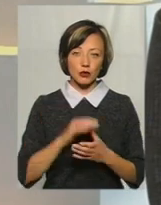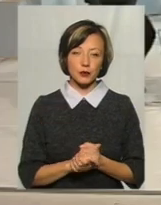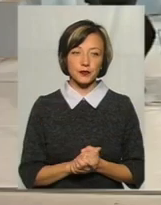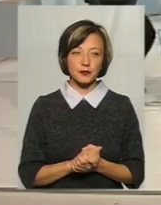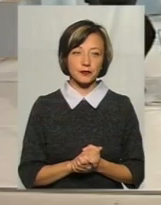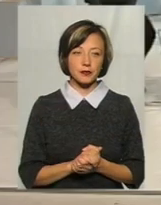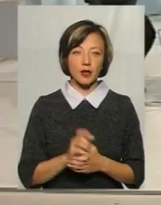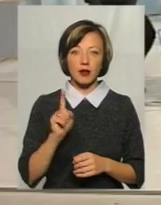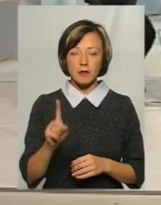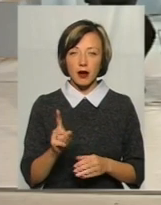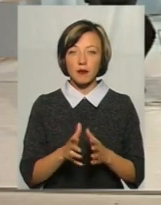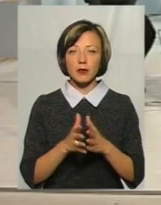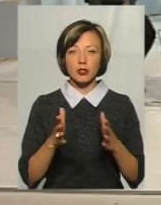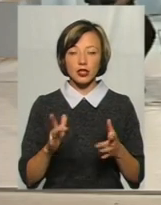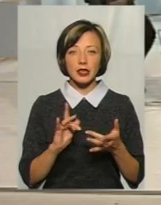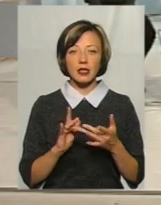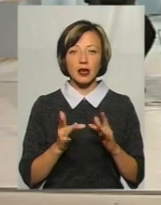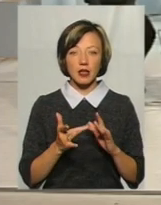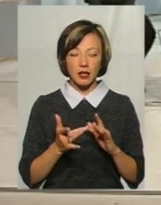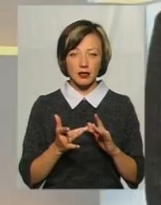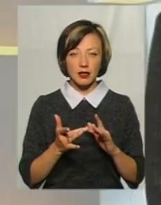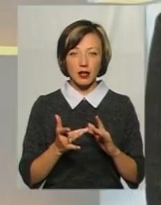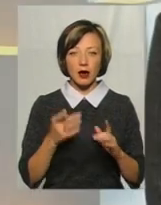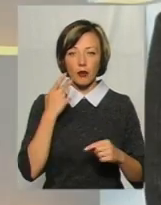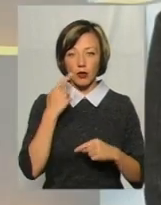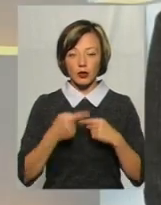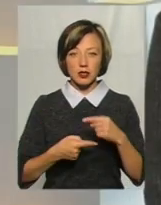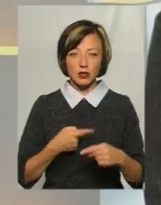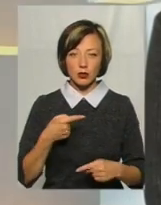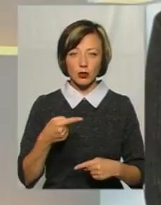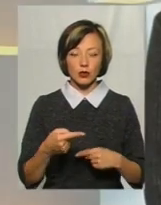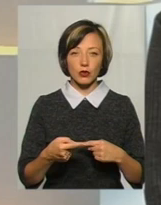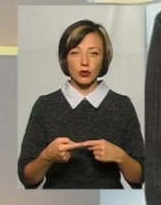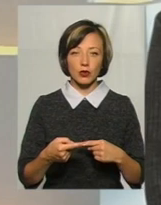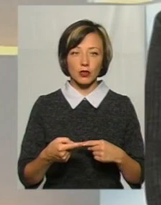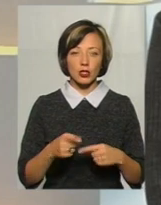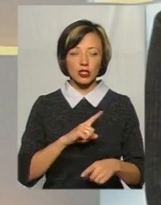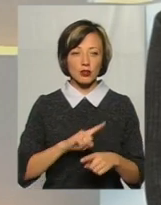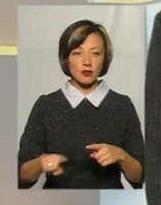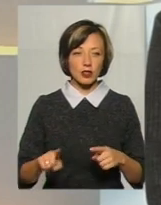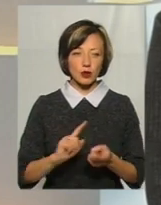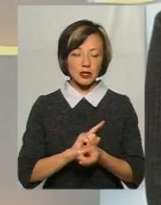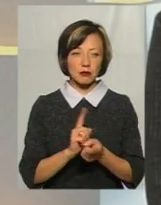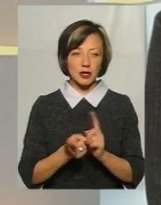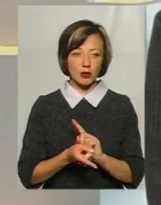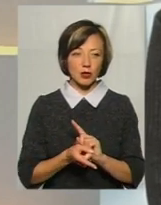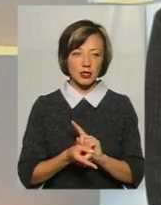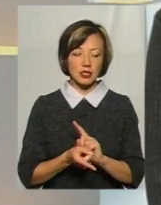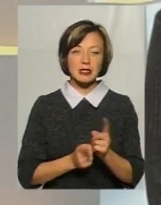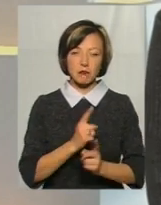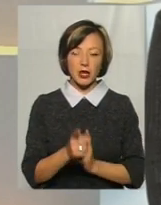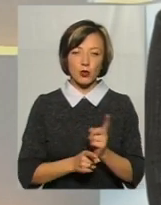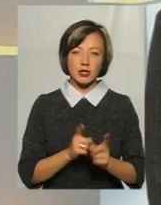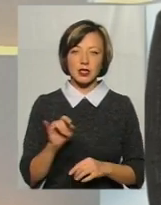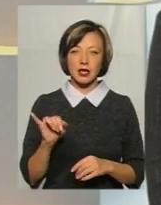Ба більше, інтернет постійно дуже швидко змінюється. І